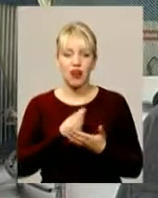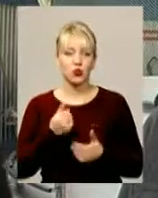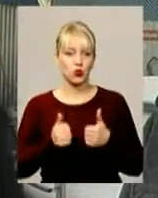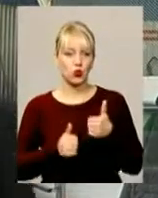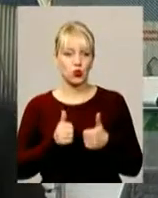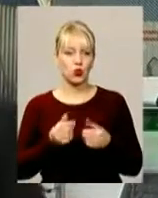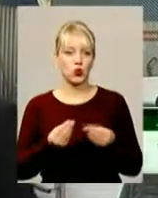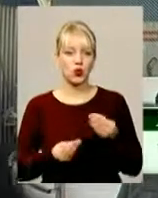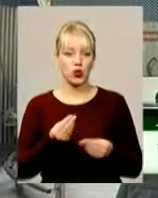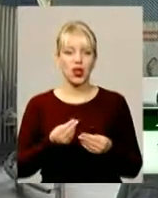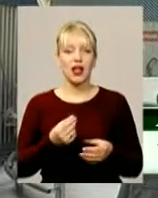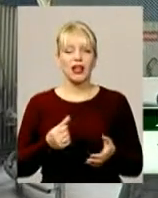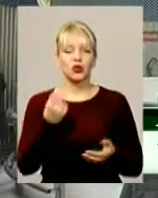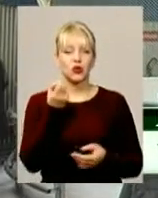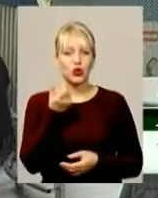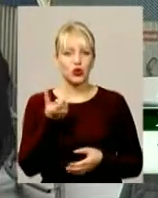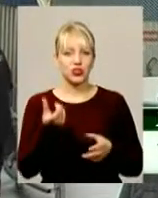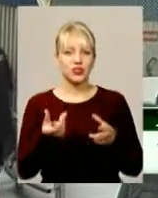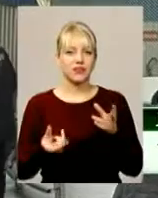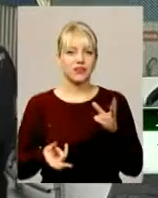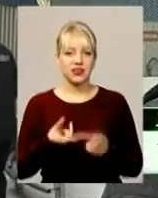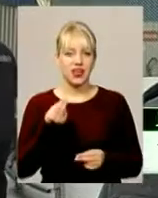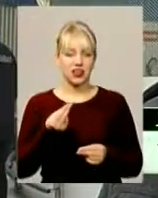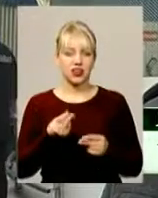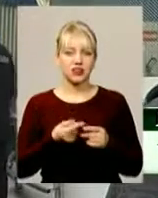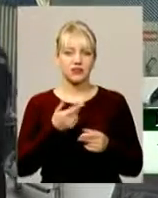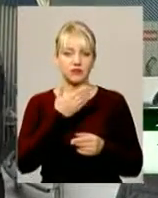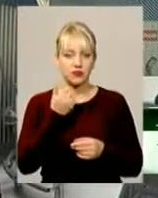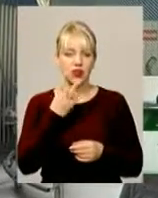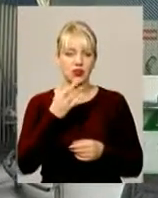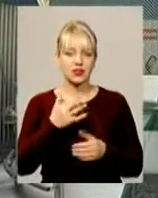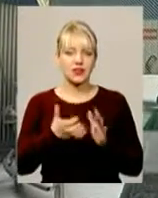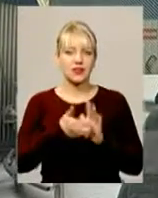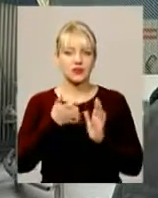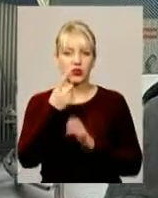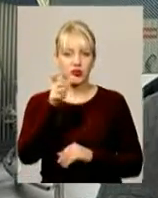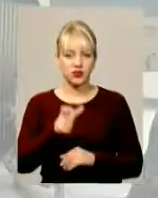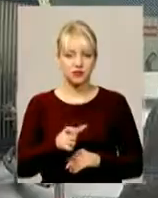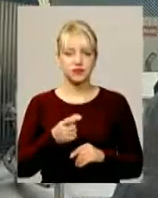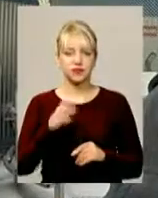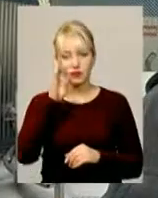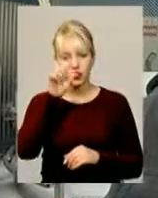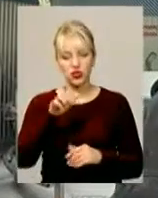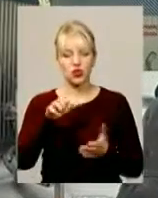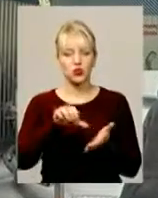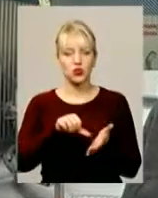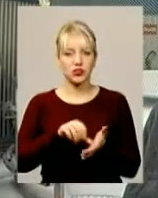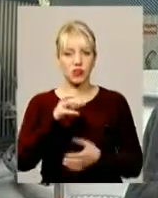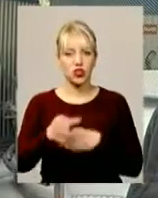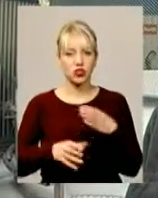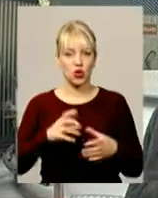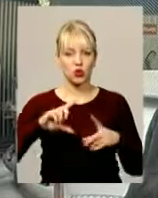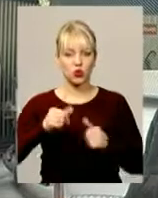неудачно, програли. Нам забракло одного ягрока, він зараз участвує в міжнародному турнірі. У біда, що з воротарем